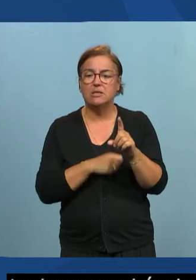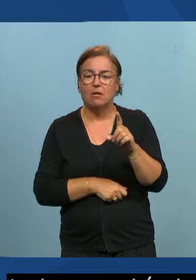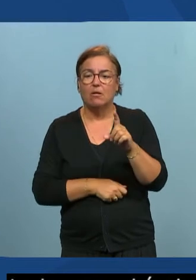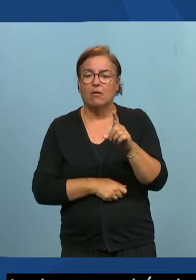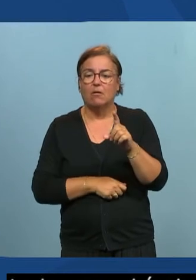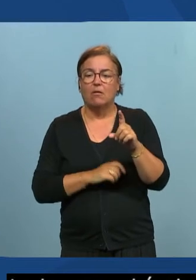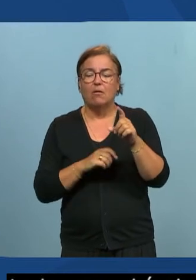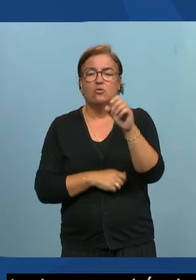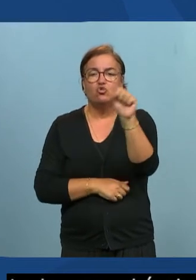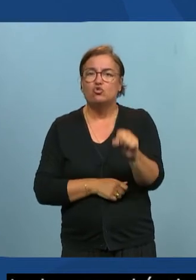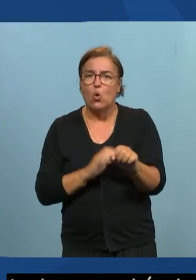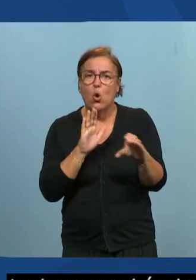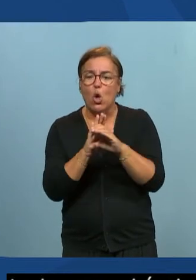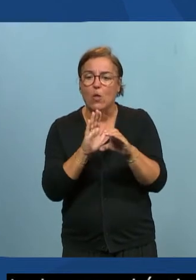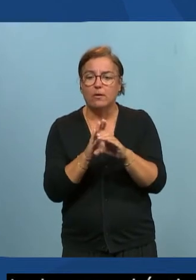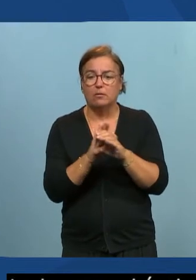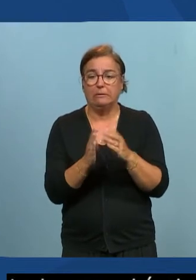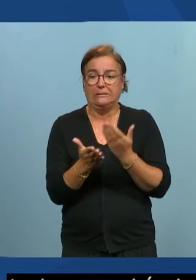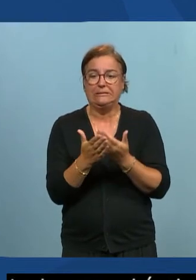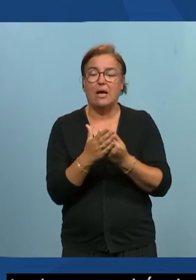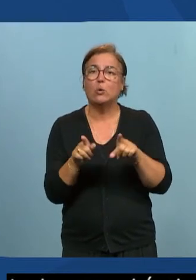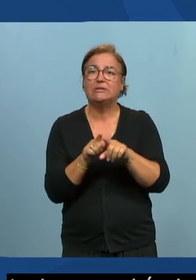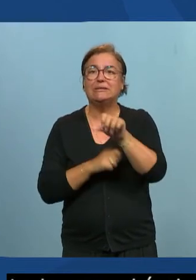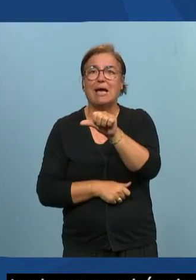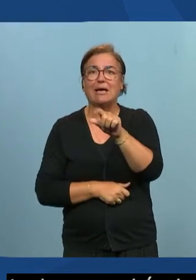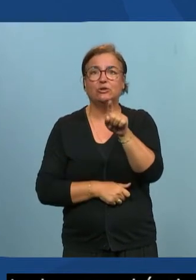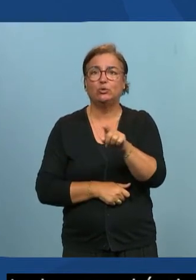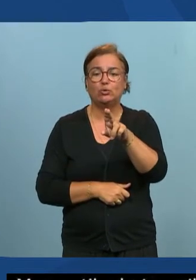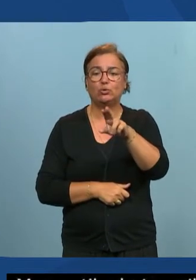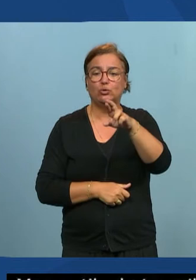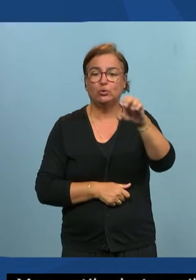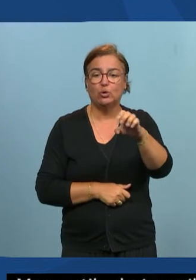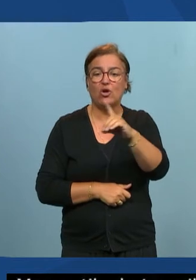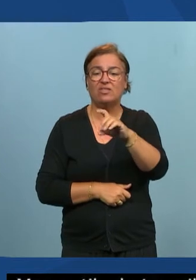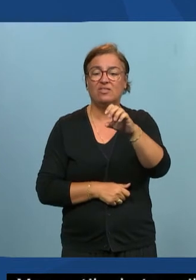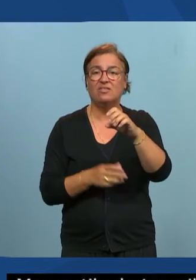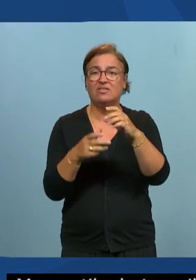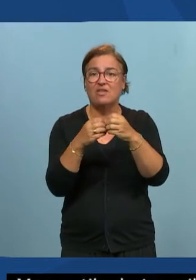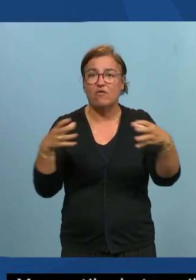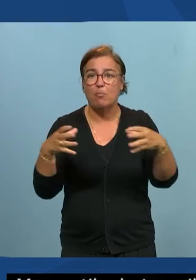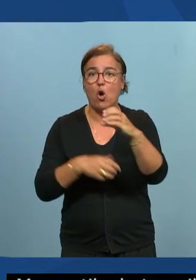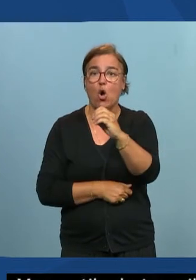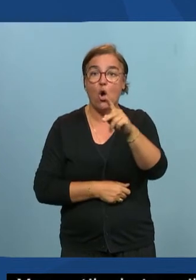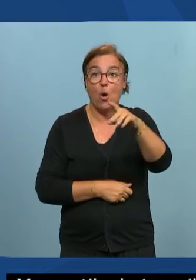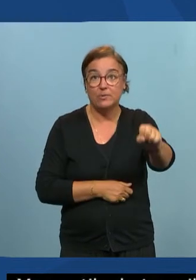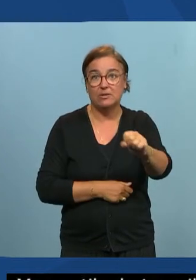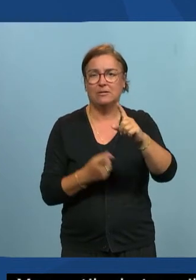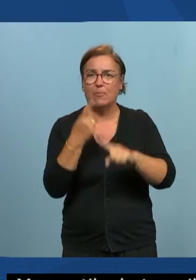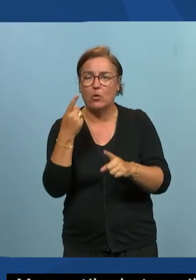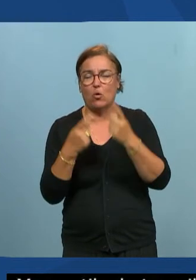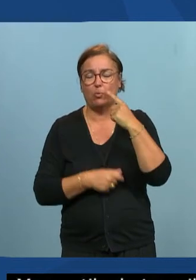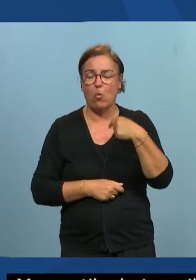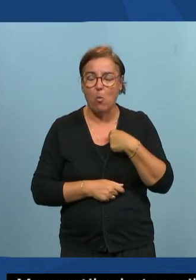applications c'est important pour moi que mes tâches soient écrites parce que comme ça je sais